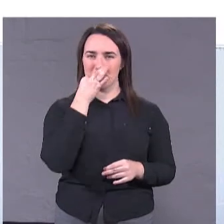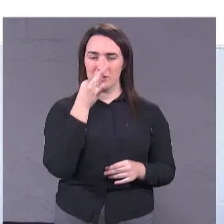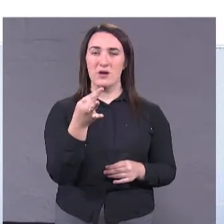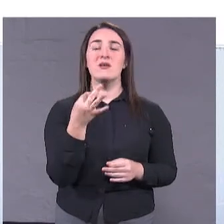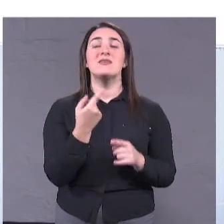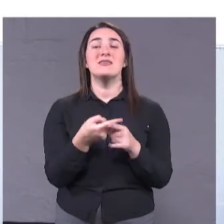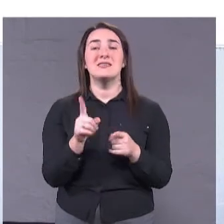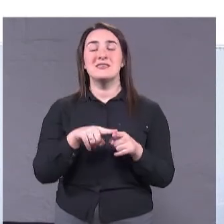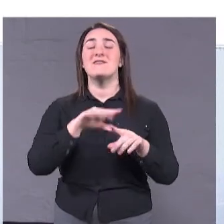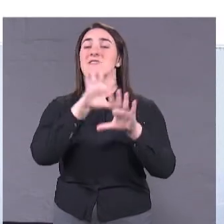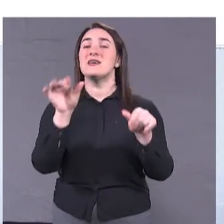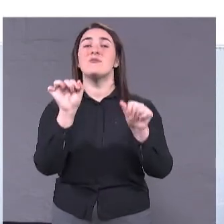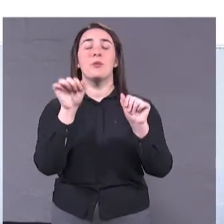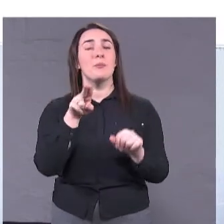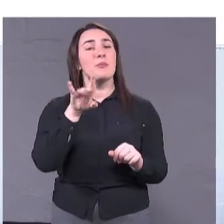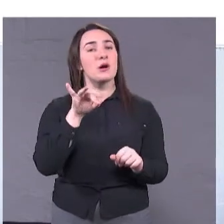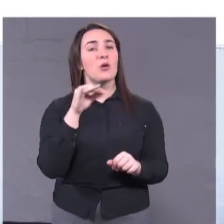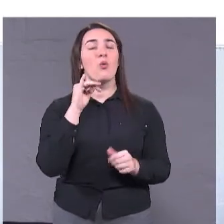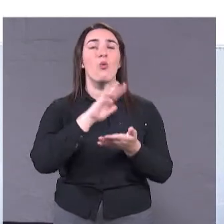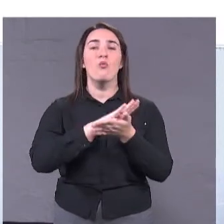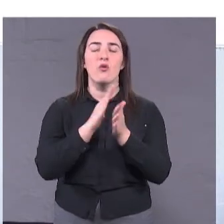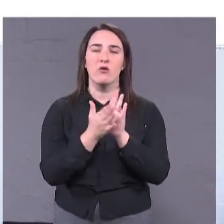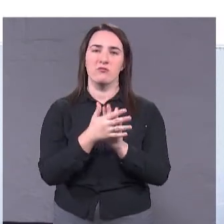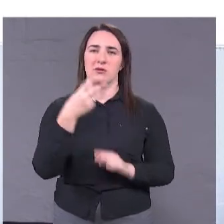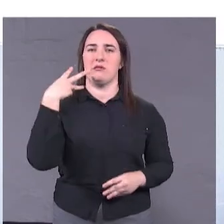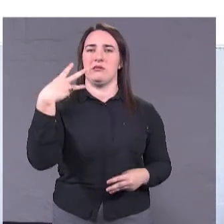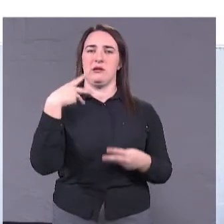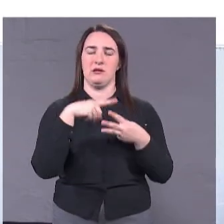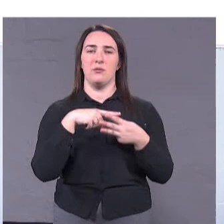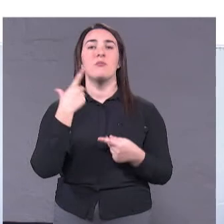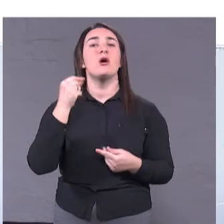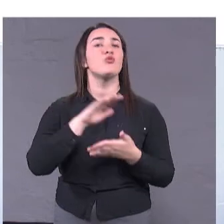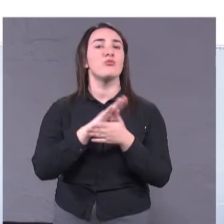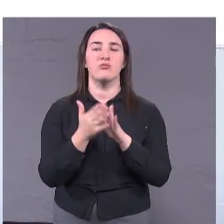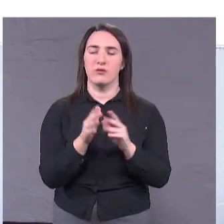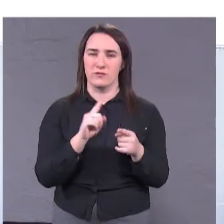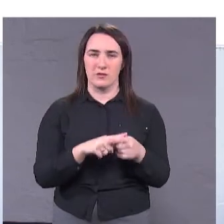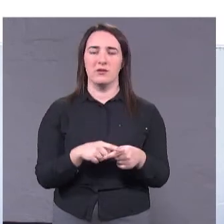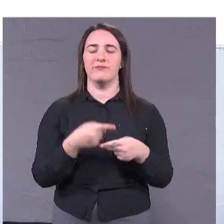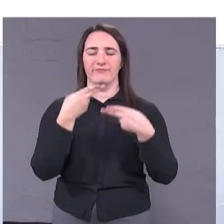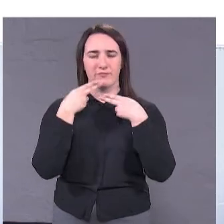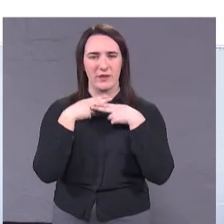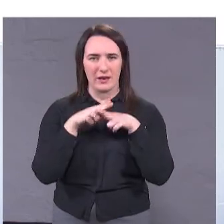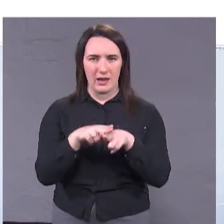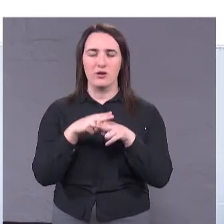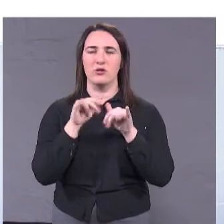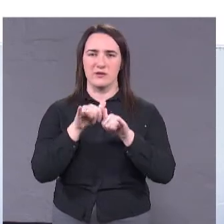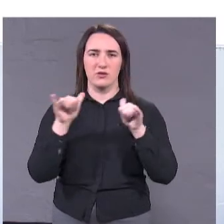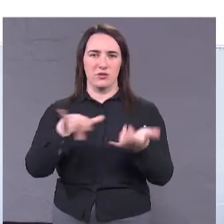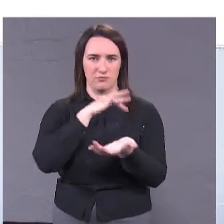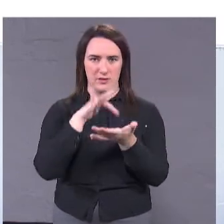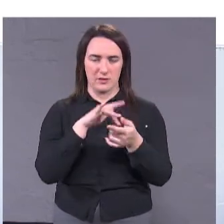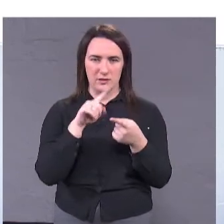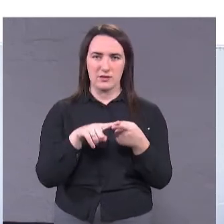при условіх і налічі трех составляючих. Перша – все-таки стратегія розвиття города, построення правильной